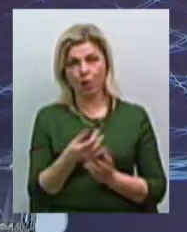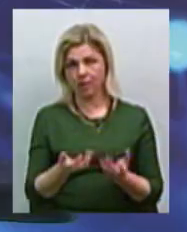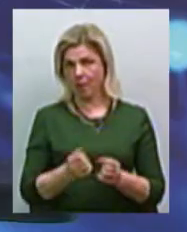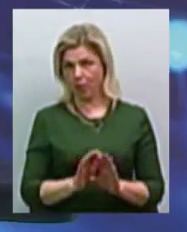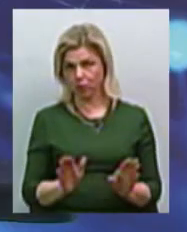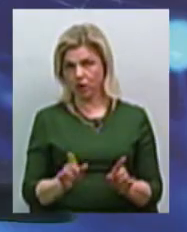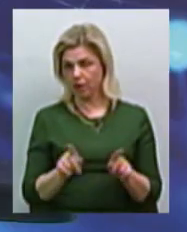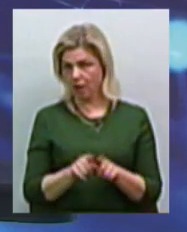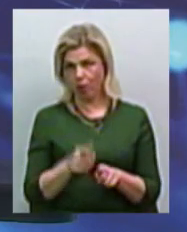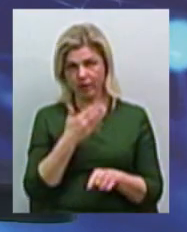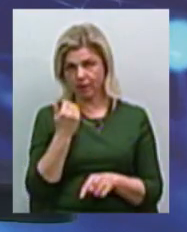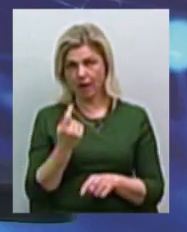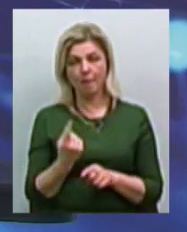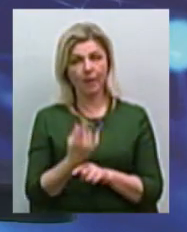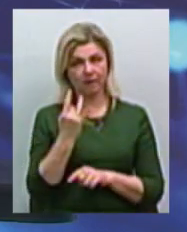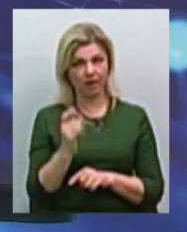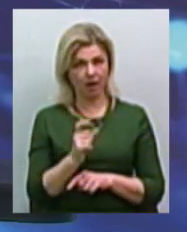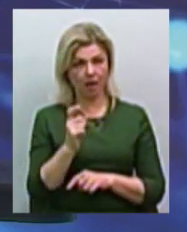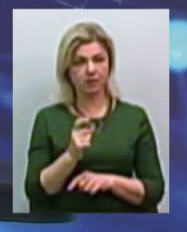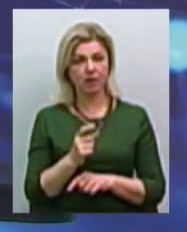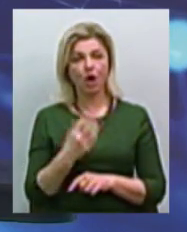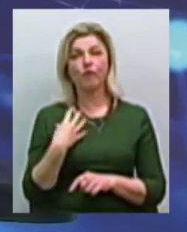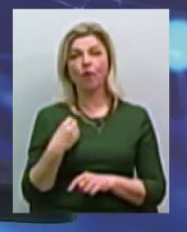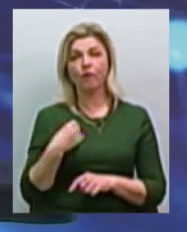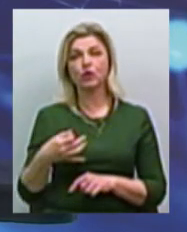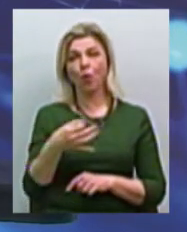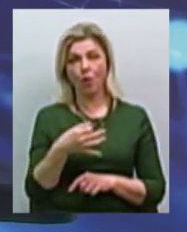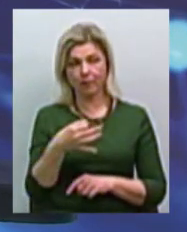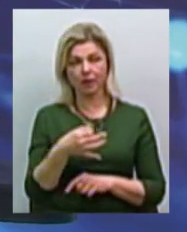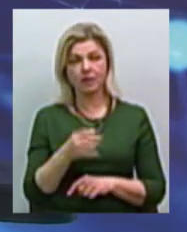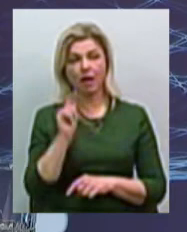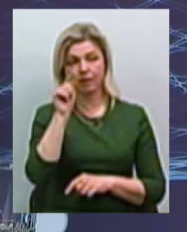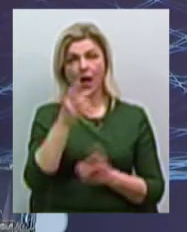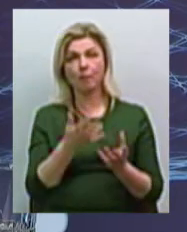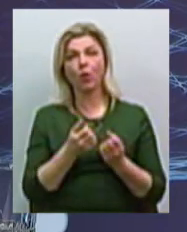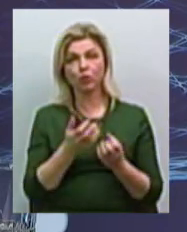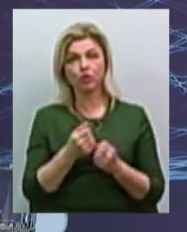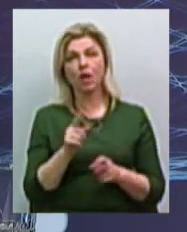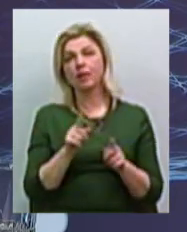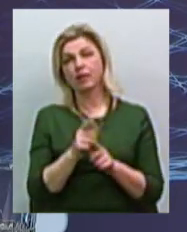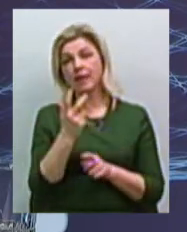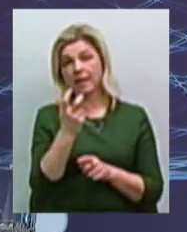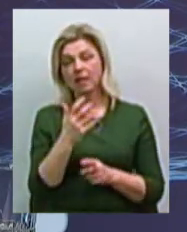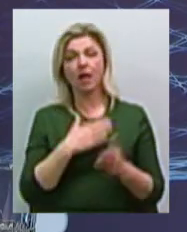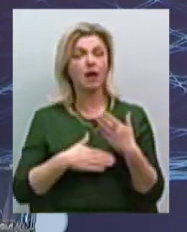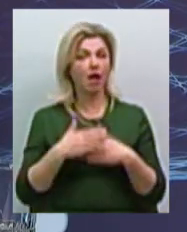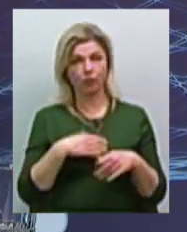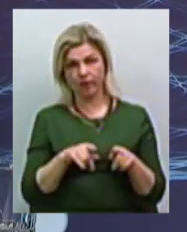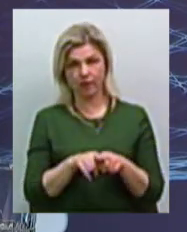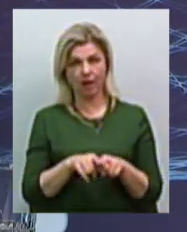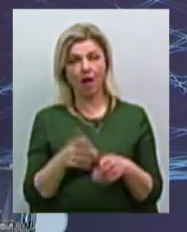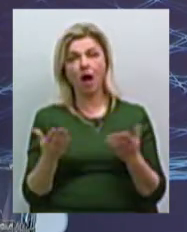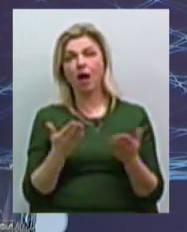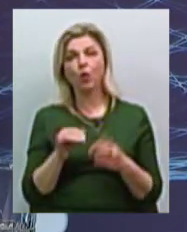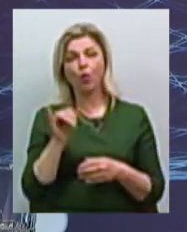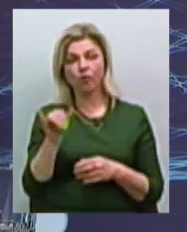Такого немає. Первий раз в Львівській області при мене там получали 300 грошей, вони як радувались. Вони кажуть, «Какі